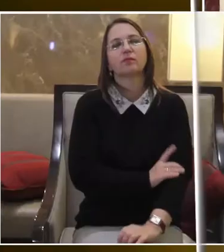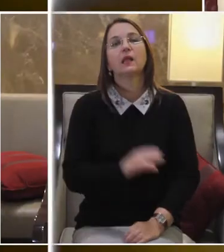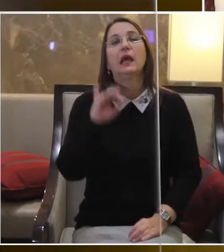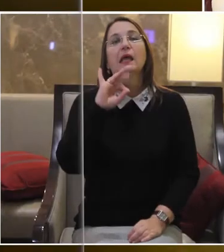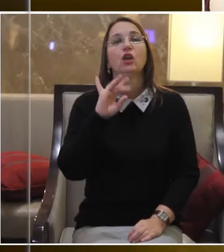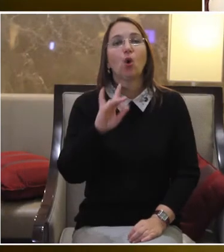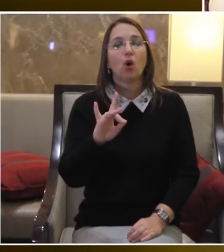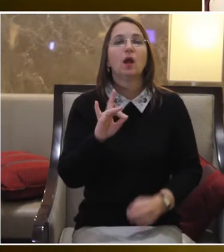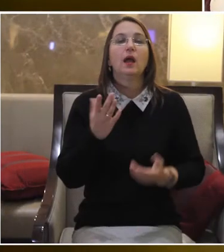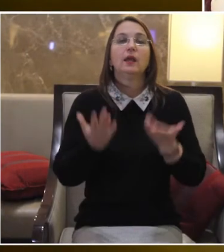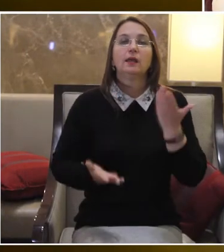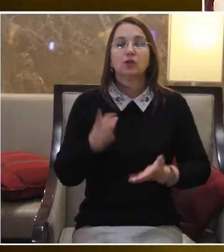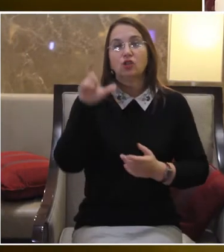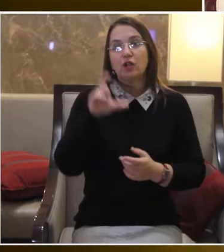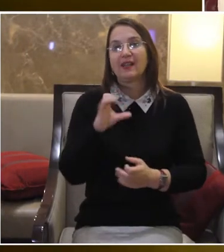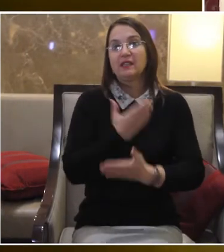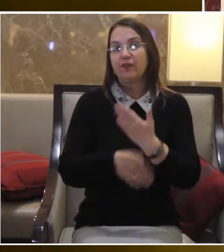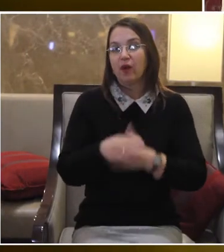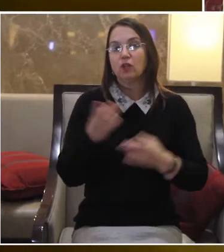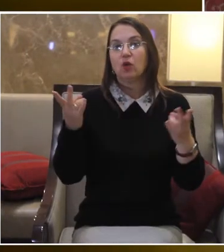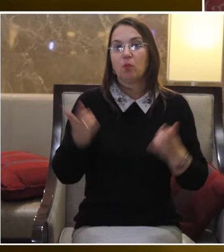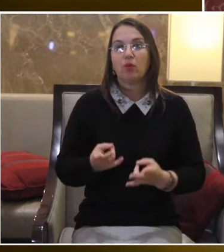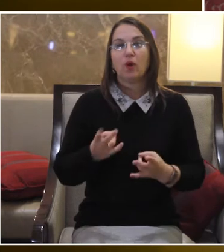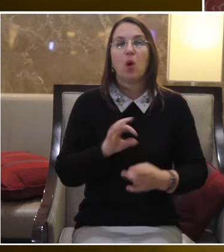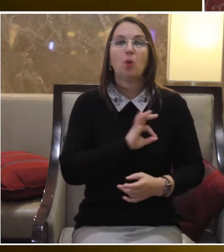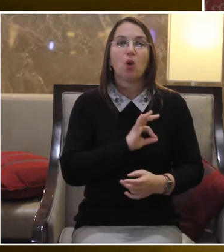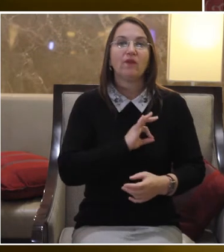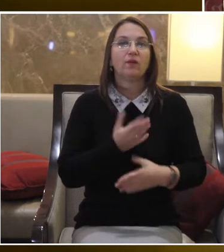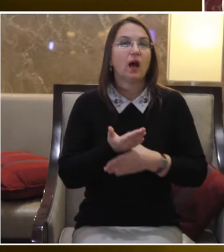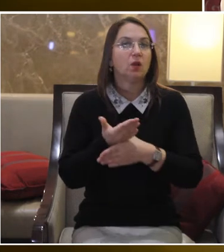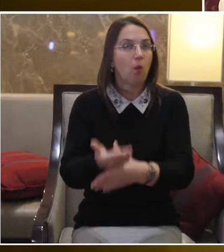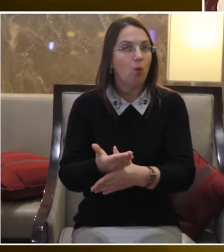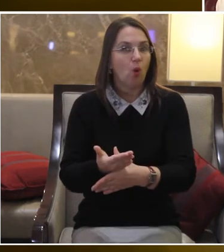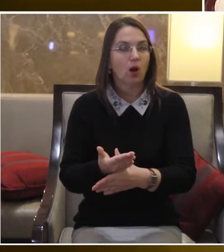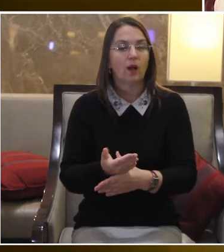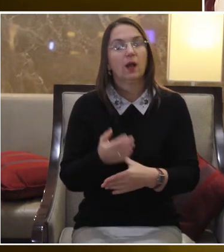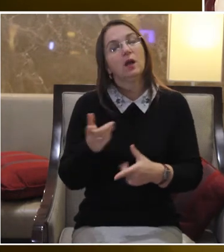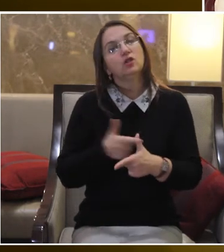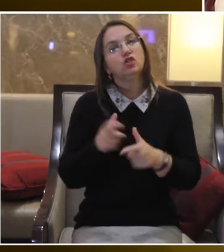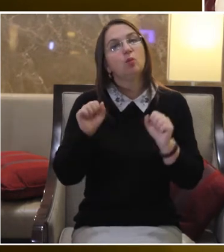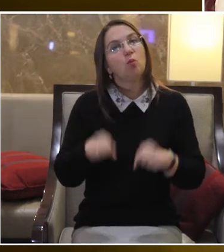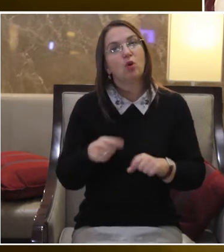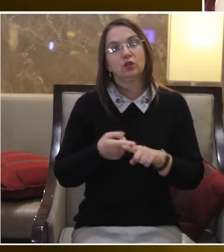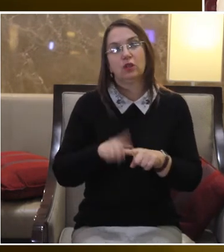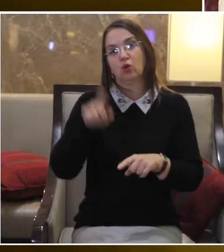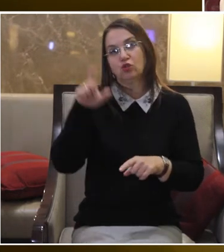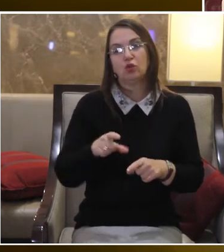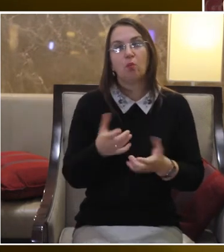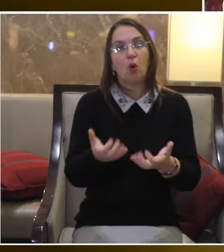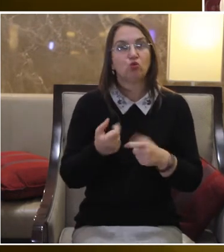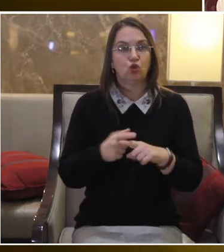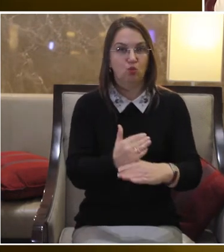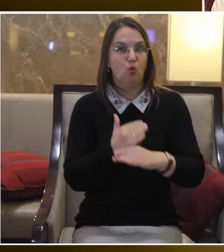Ігоре, якщо людині з інвалідністю потрібна правова допомога, чи може така людина її отримати